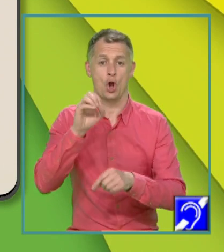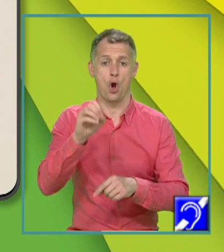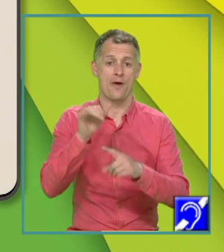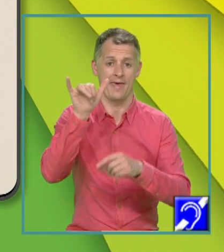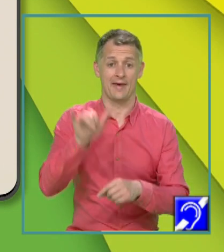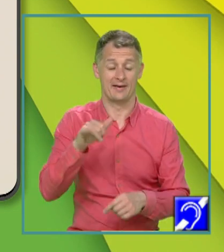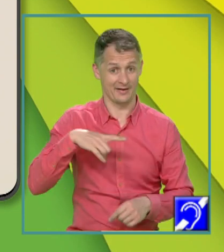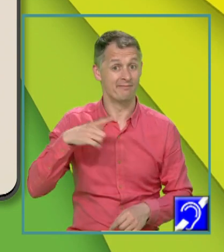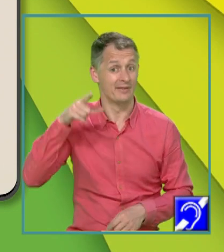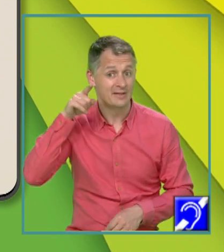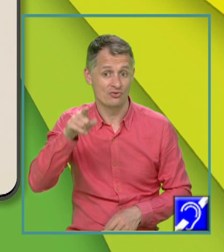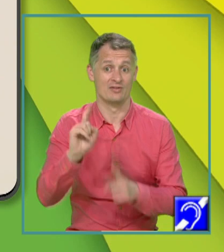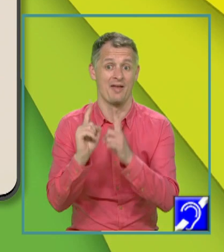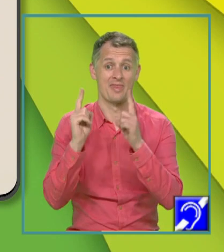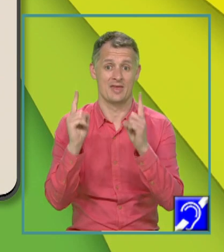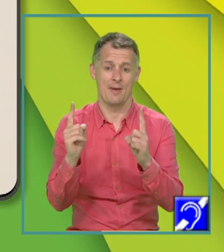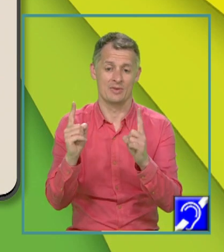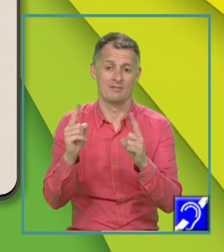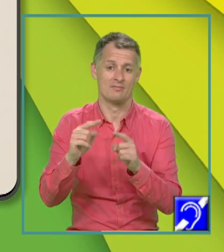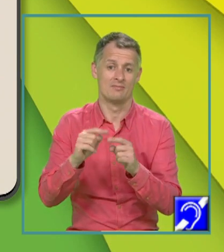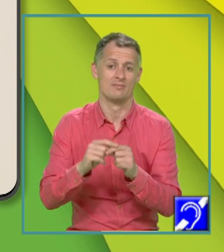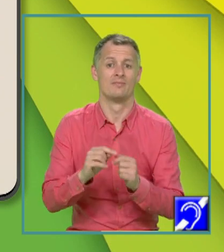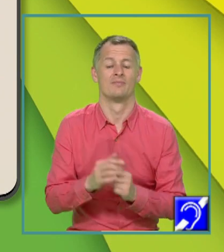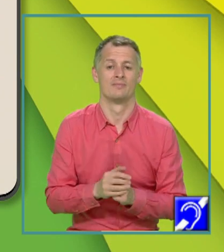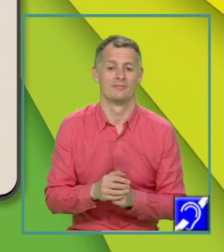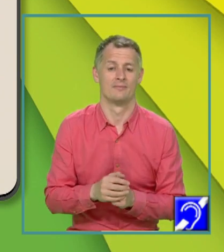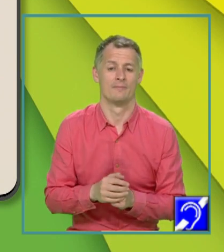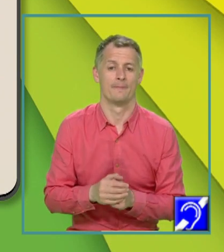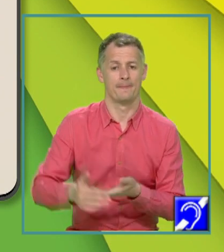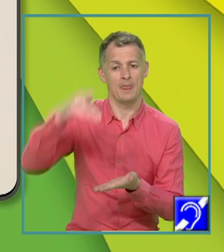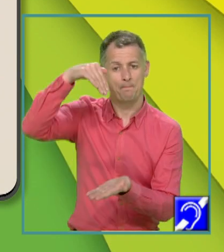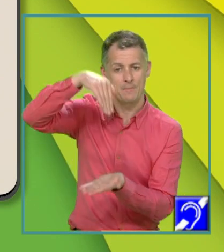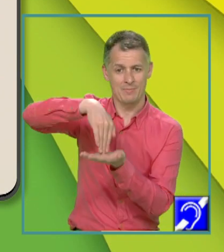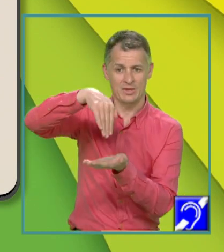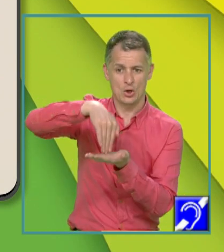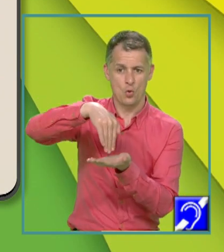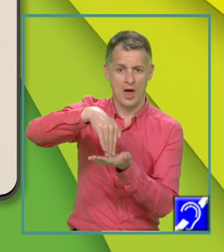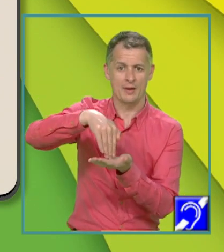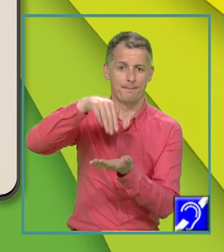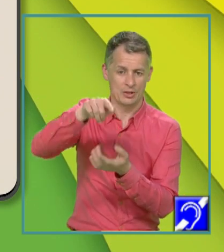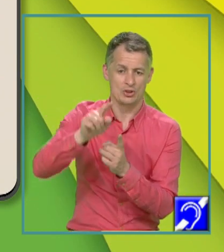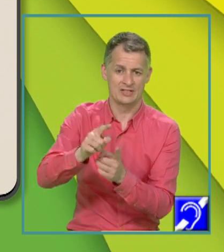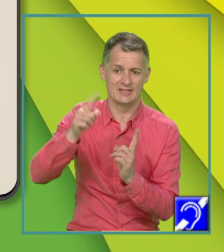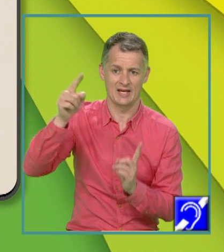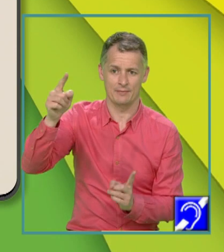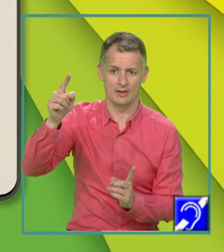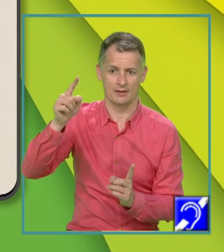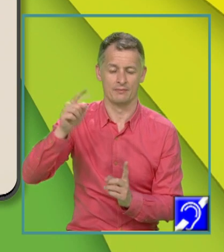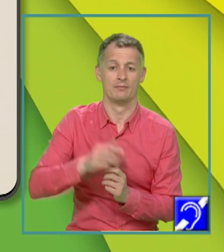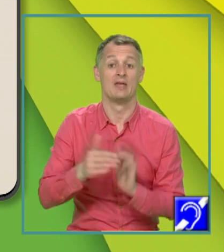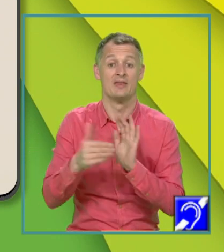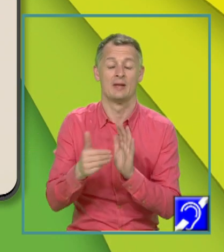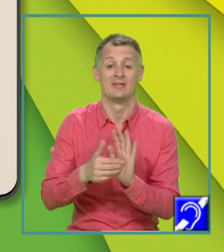această dreaptă perpendiculară pe acest segment. Da? Deci eu am de